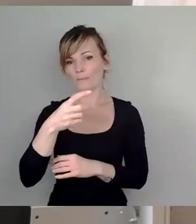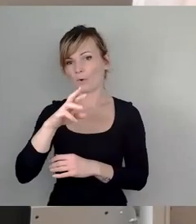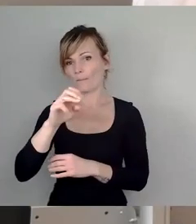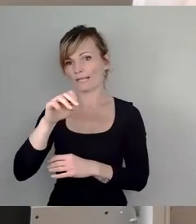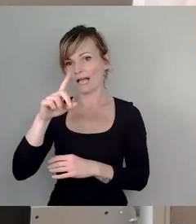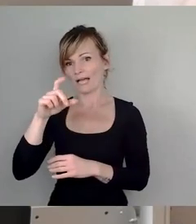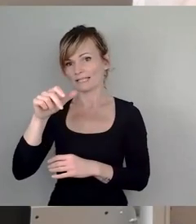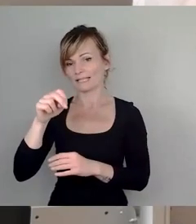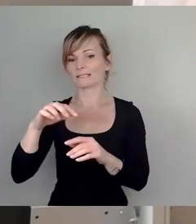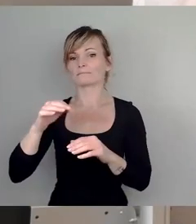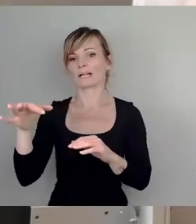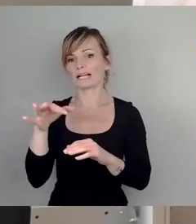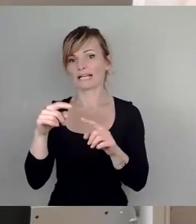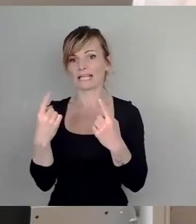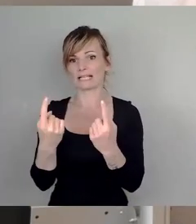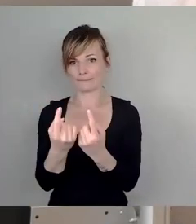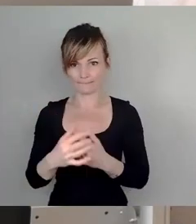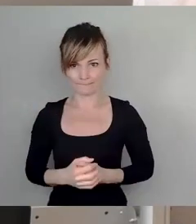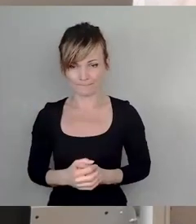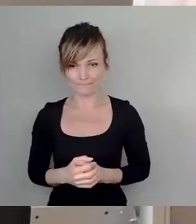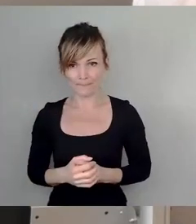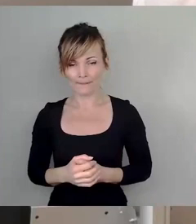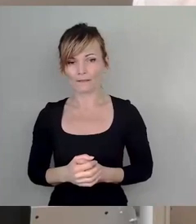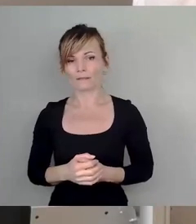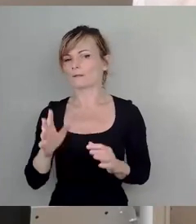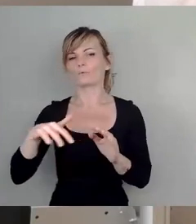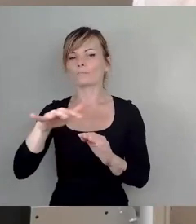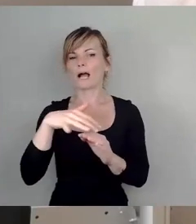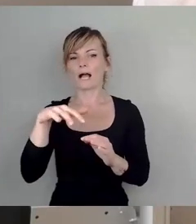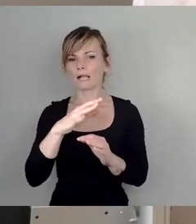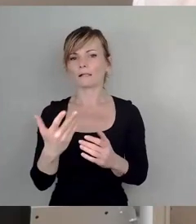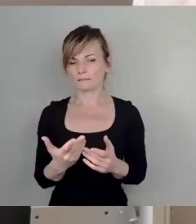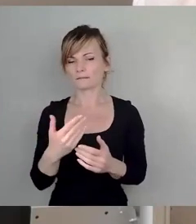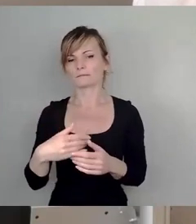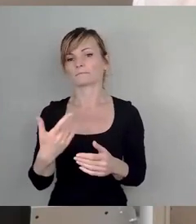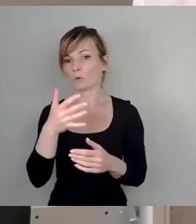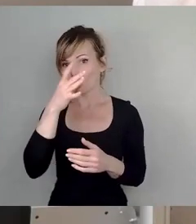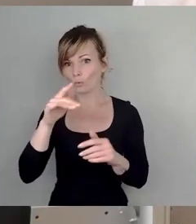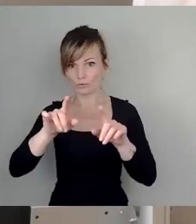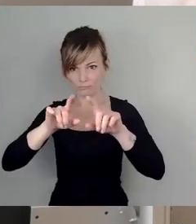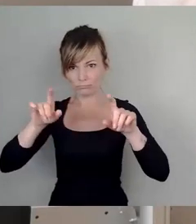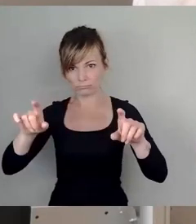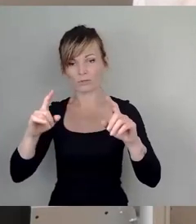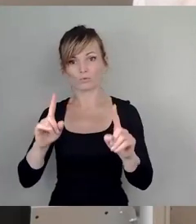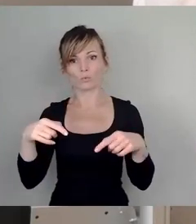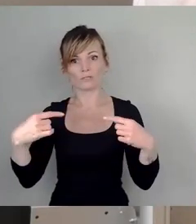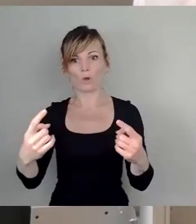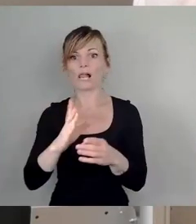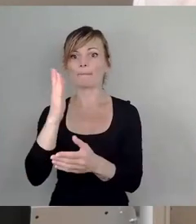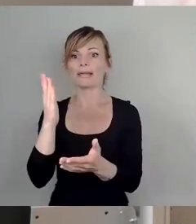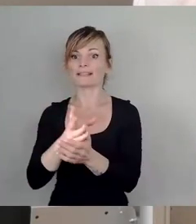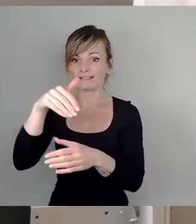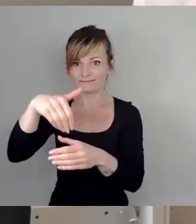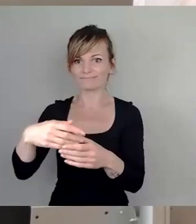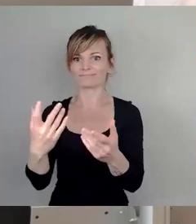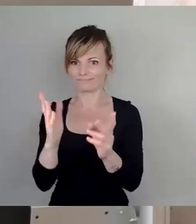Nicht überall, wo in dieser Stadt am Ende Begrünung draufsteht, kommt am Ende auch Begrünung rein. Insofern, was die Protagonisten des